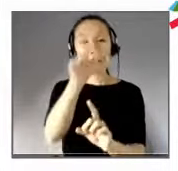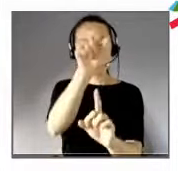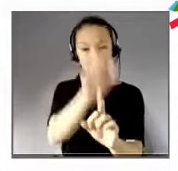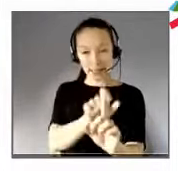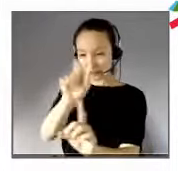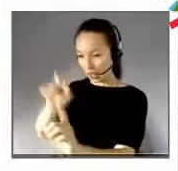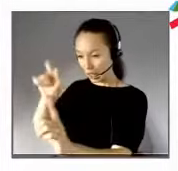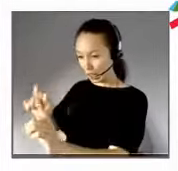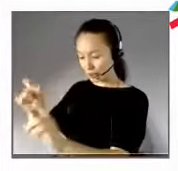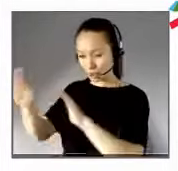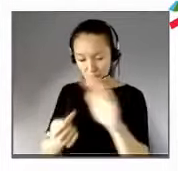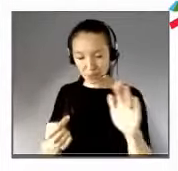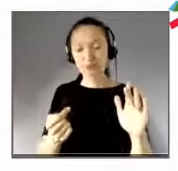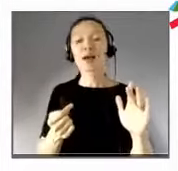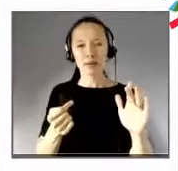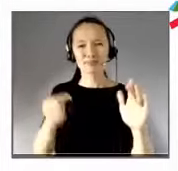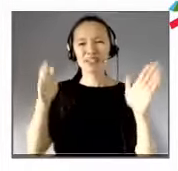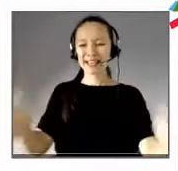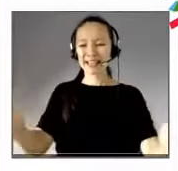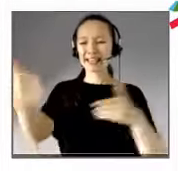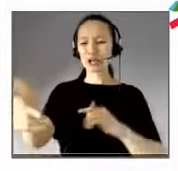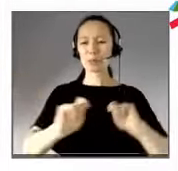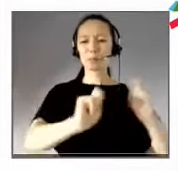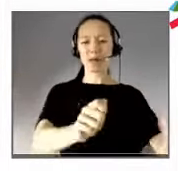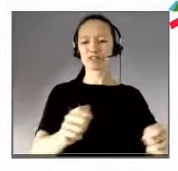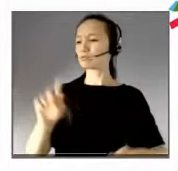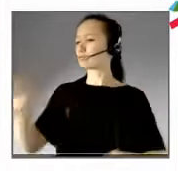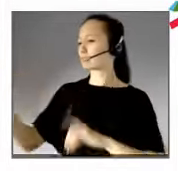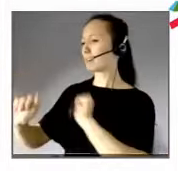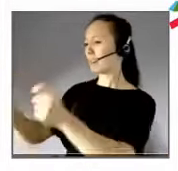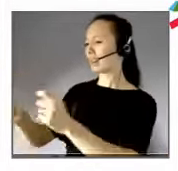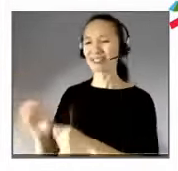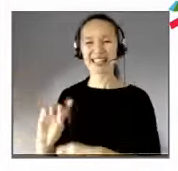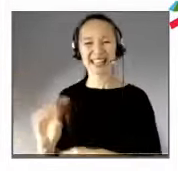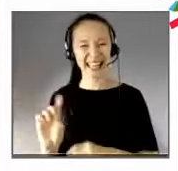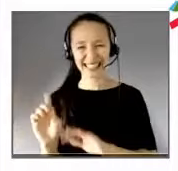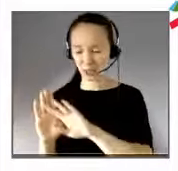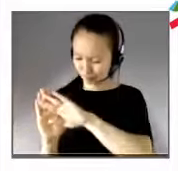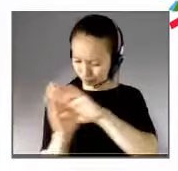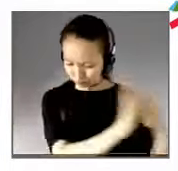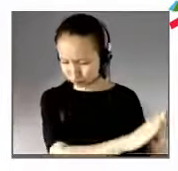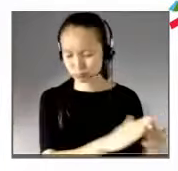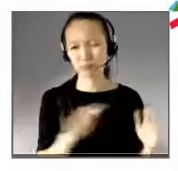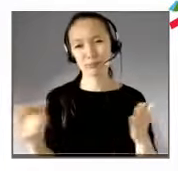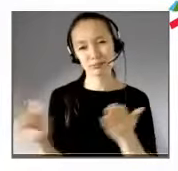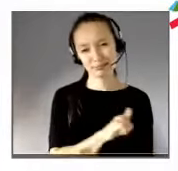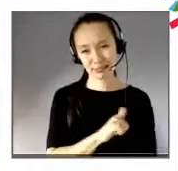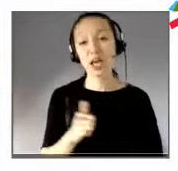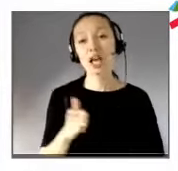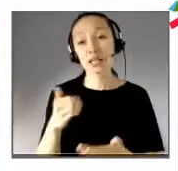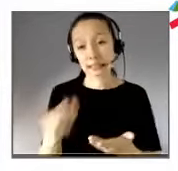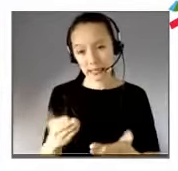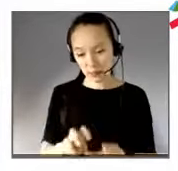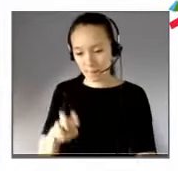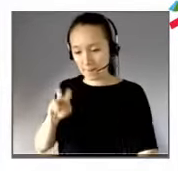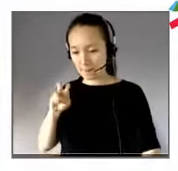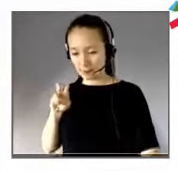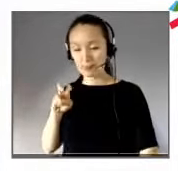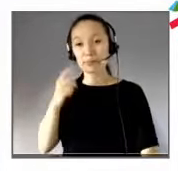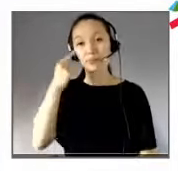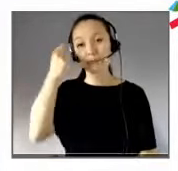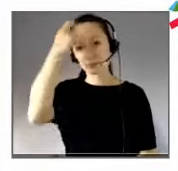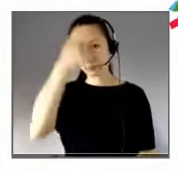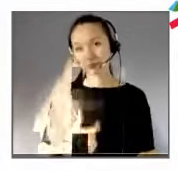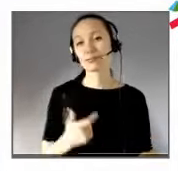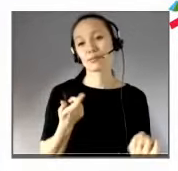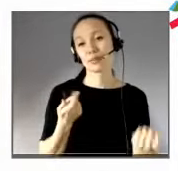de décatégoriser les gens, de sortir un petit peu de cette chose-là. Et pour moi, le manager, ce n pas la personne qui a